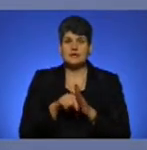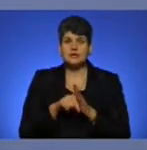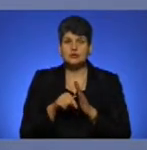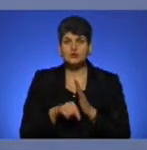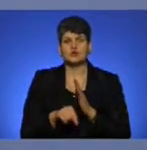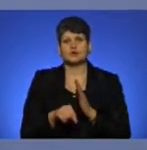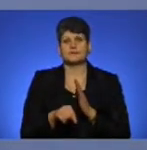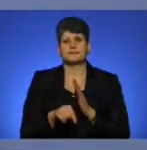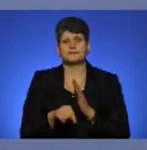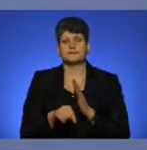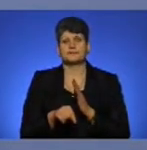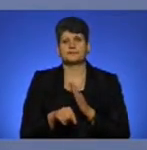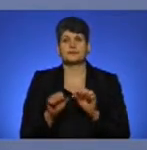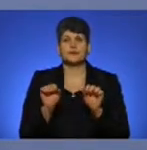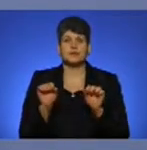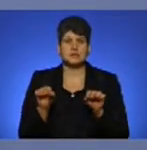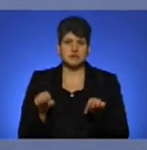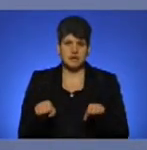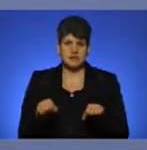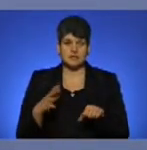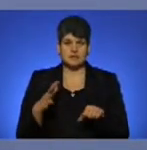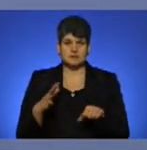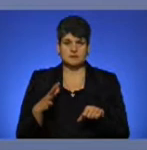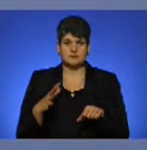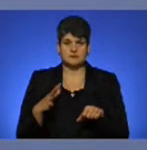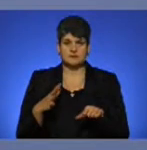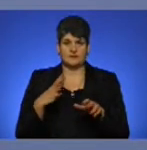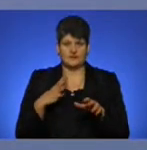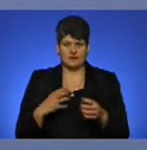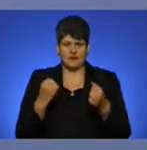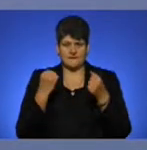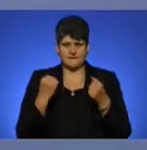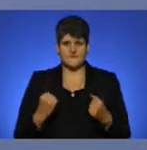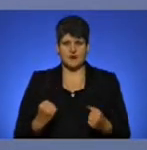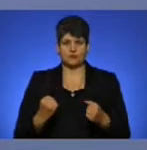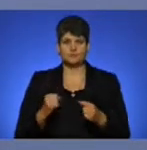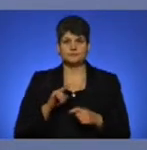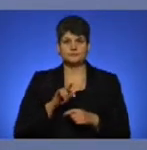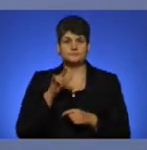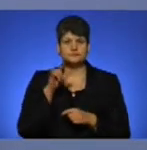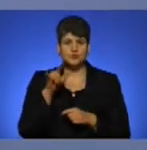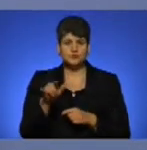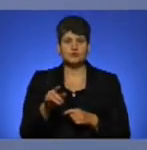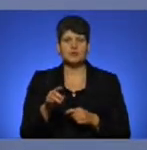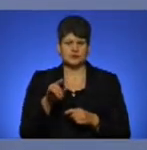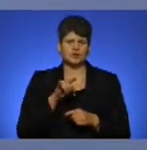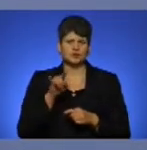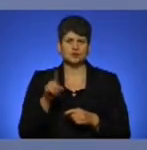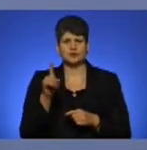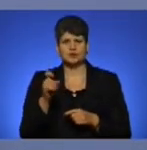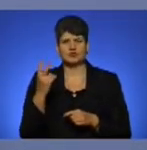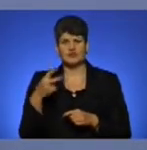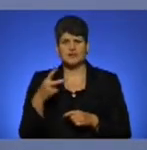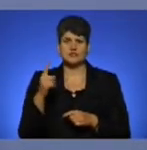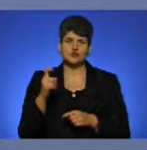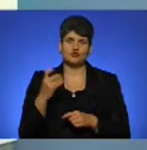здатність витримувати вагу повітряного судна під 120-140 тонн.